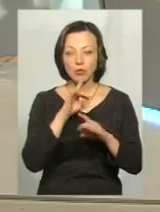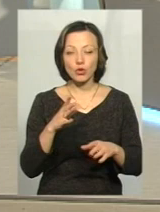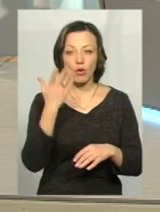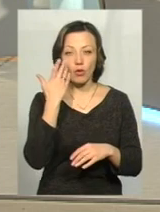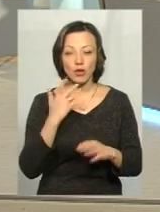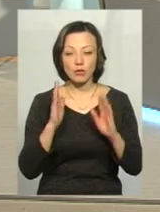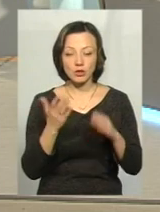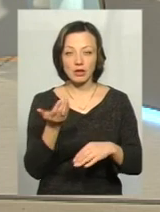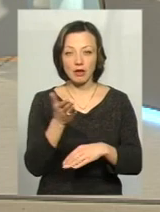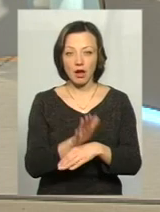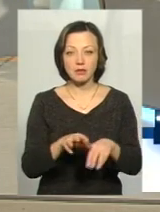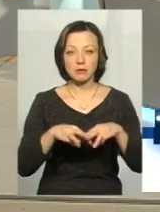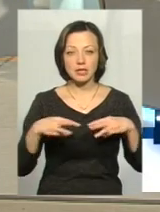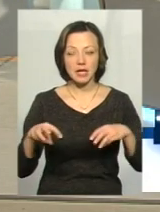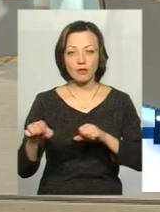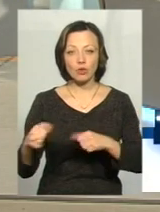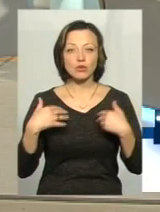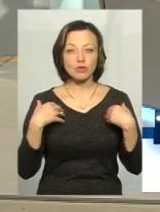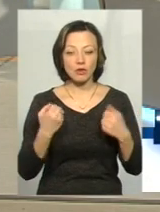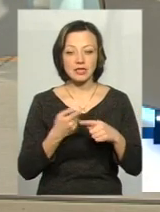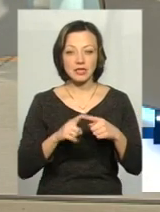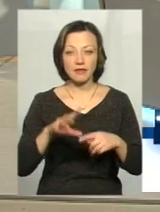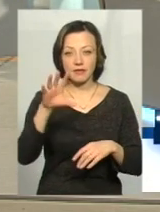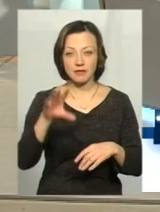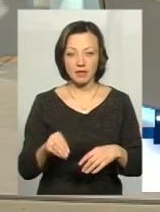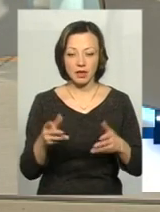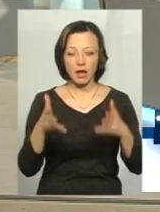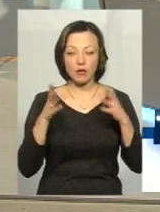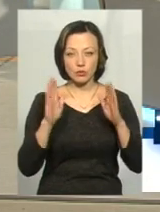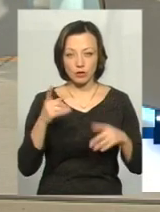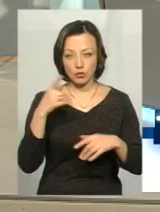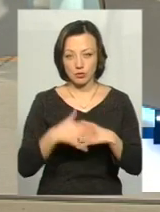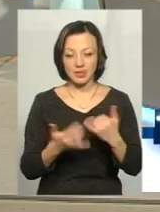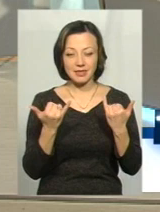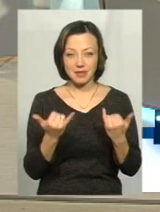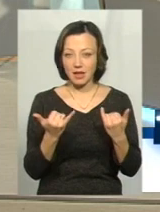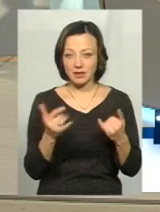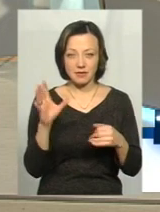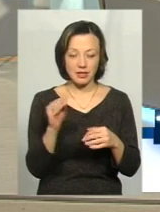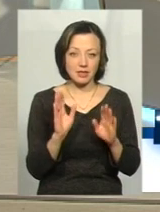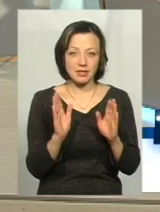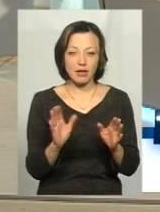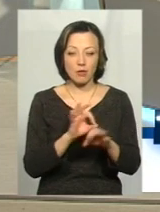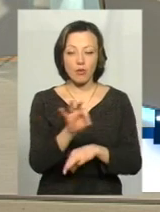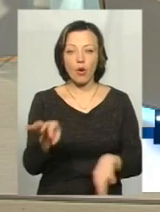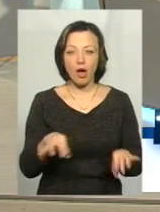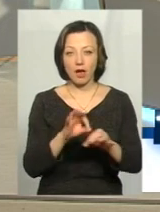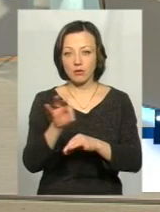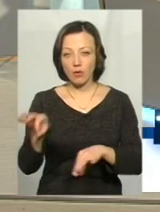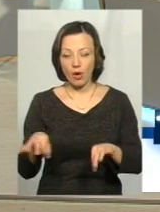відповідний наказ Міністерства охорони здоров'я, ми це все чітко будемо розуміти, оскільки на даній статії це все виключно проекти